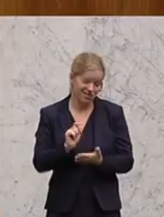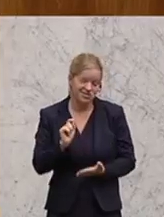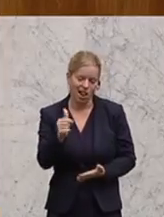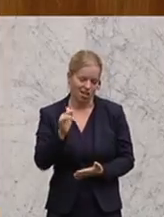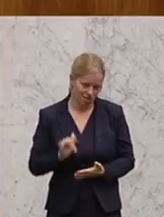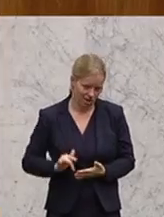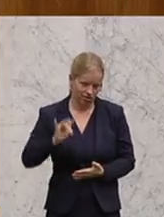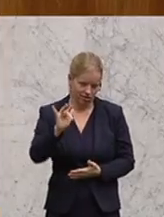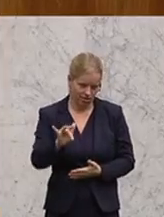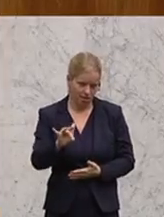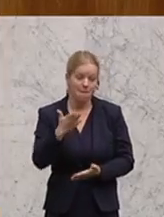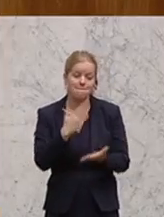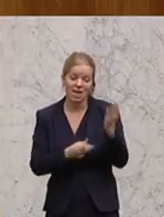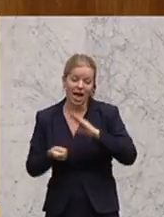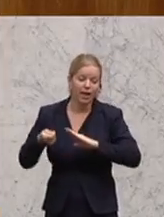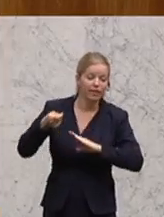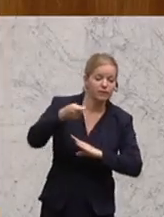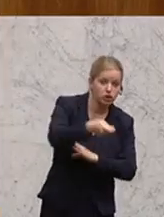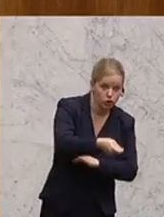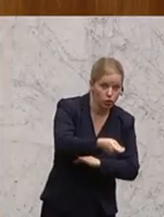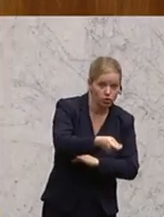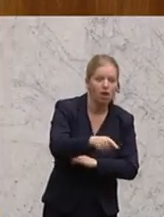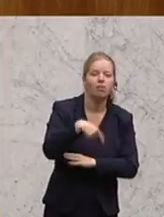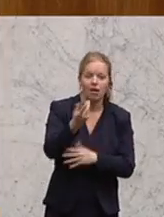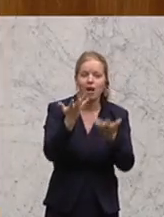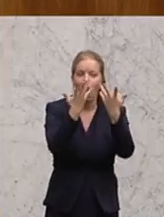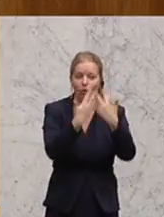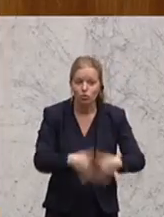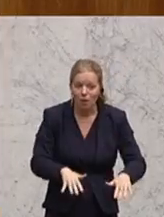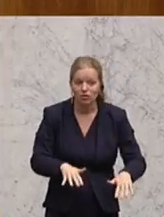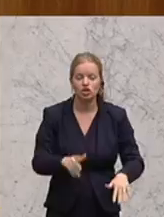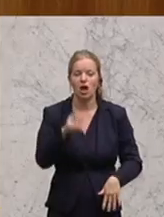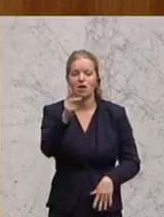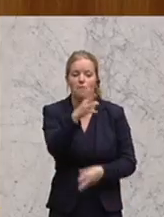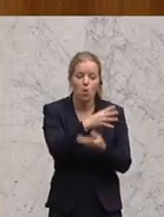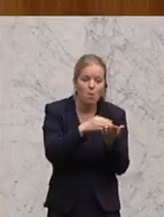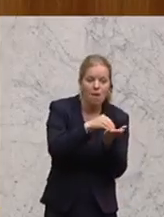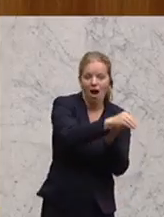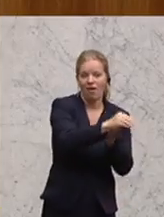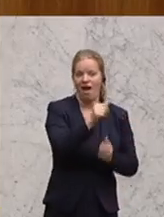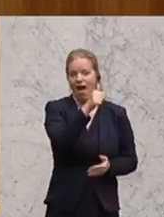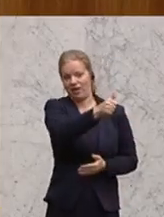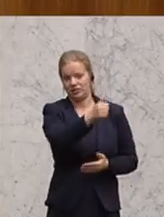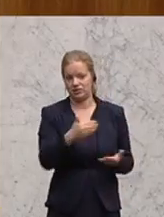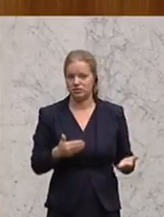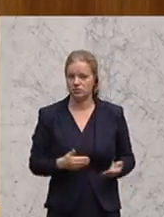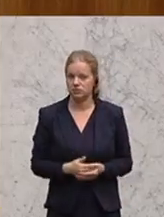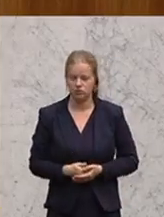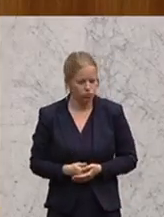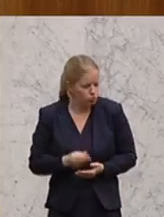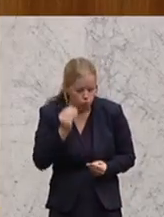der Fall ist, mehr investiert, so erhöht sich automatisch die Kammerumlage 1. Es ist unglaublich.